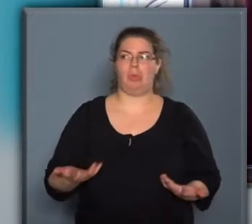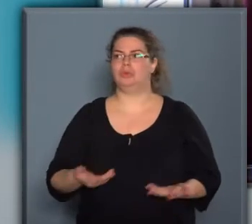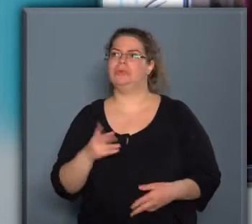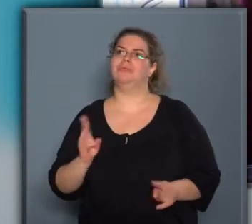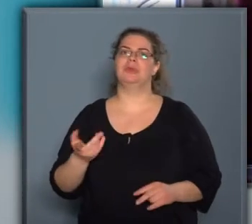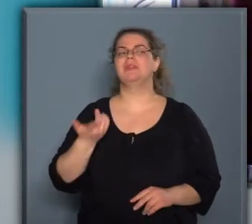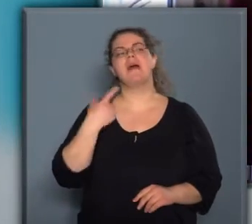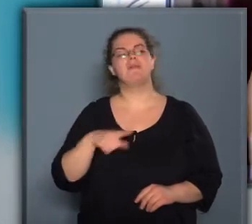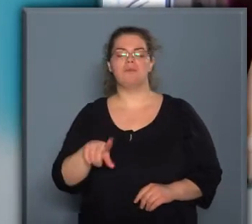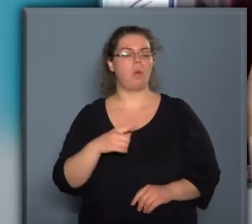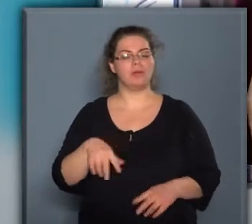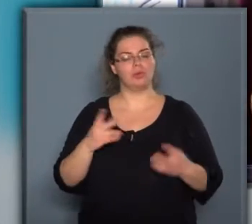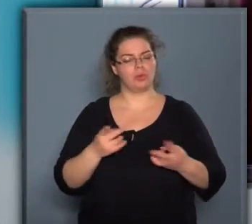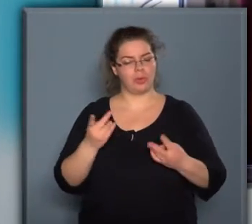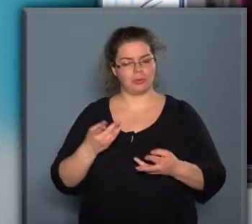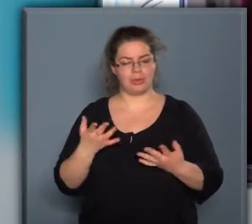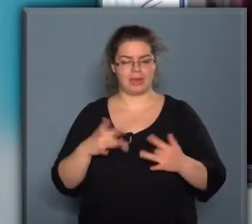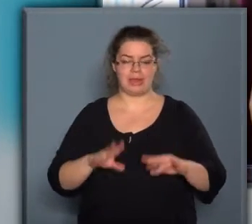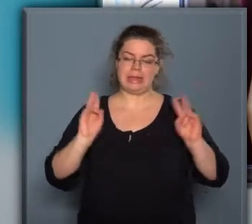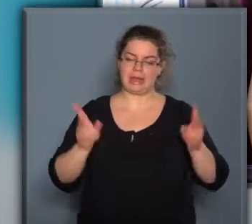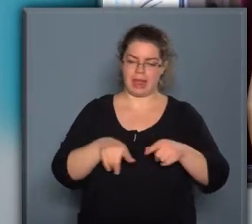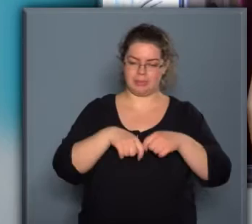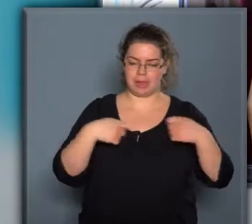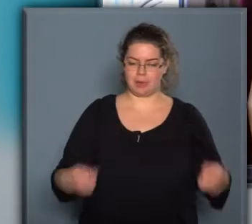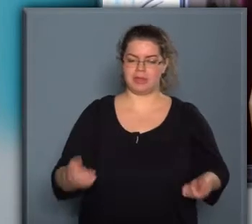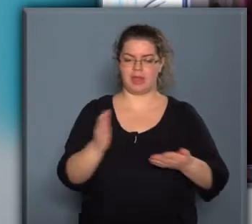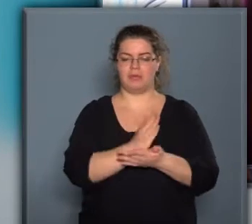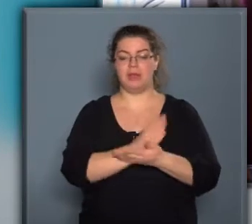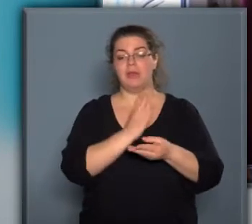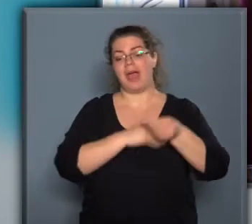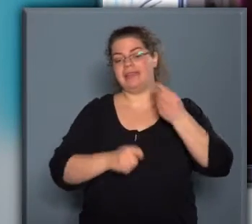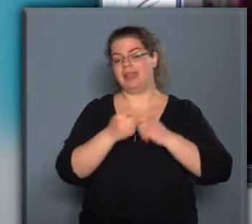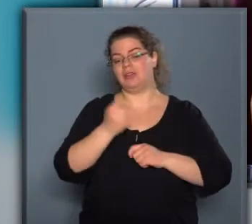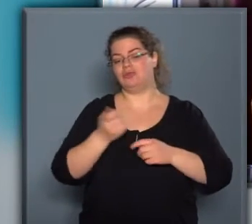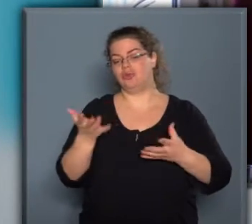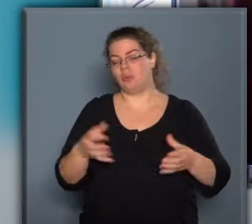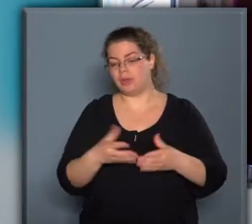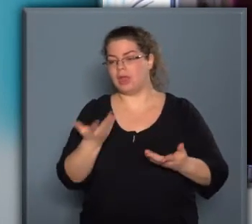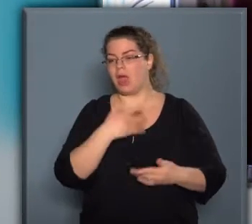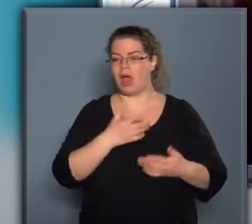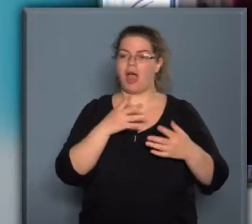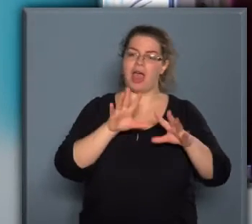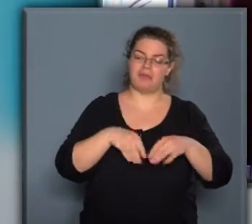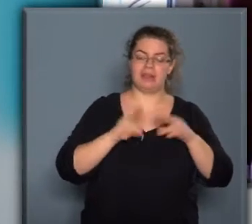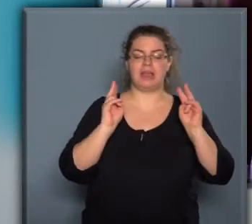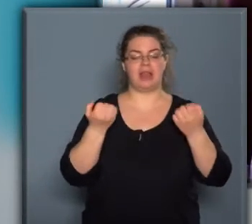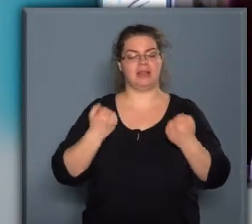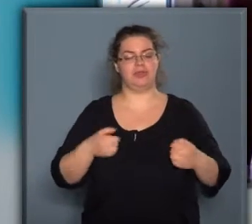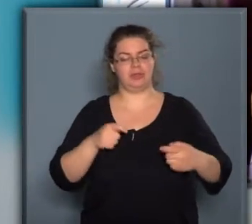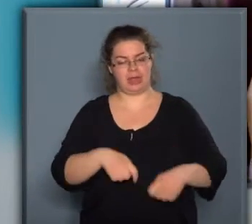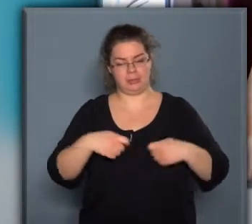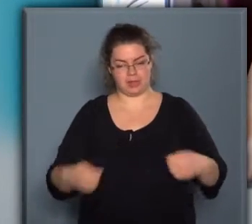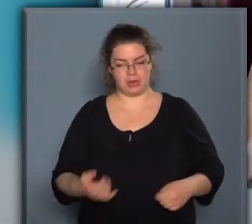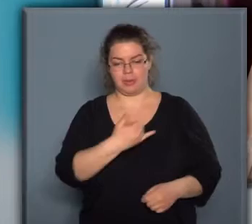nem voltunk könnyű helyzetre, meg kell oldani a feladatot, zsűri mindig azért zsűri, ha elvállalja, akkor a menjénységet is meg kell oldja.